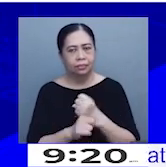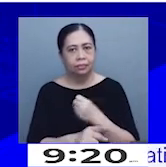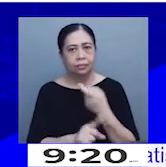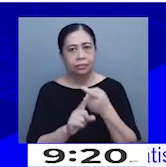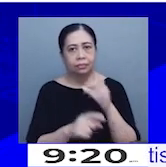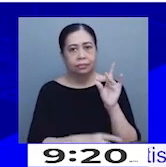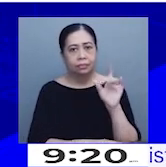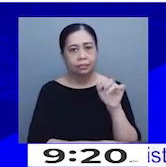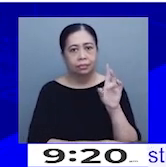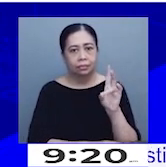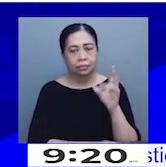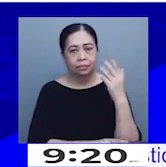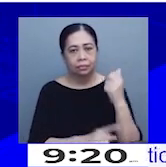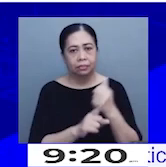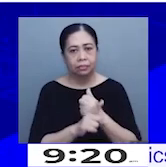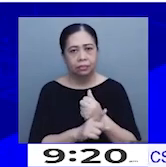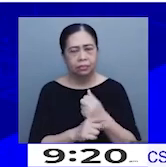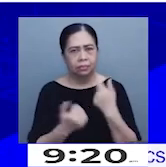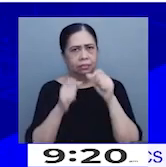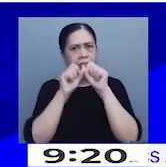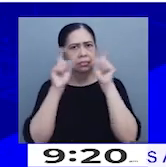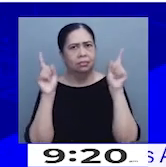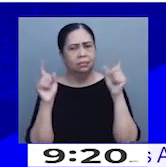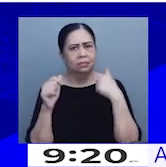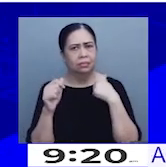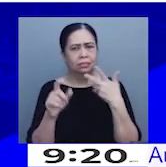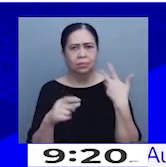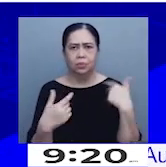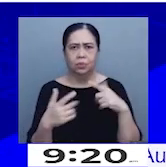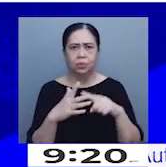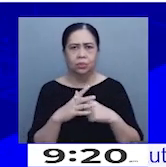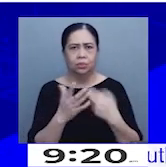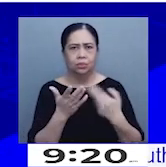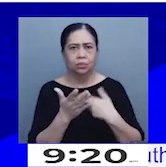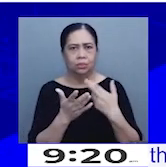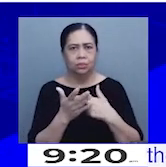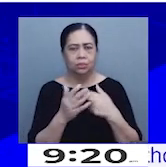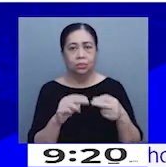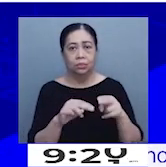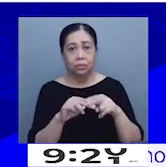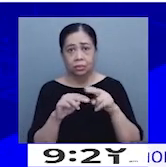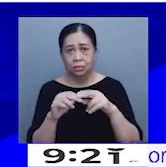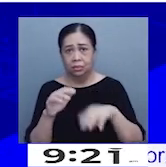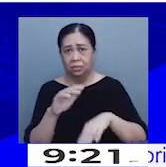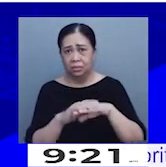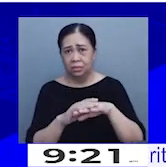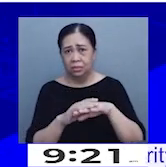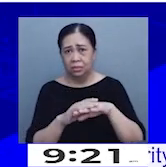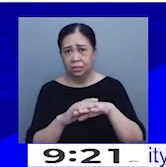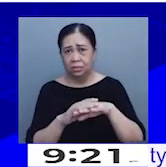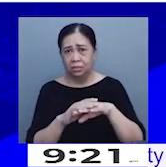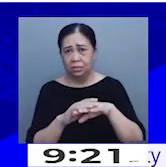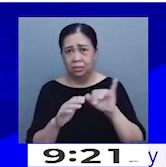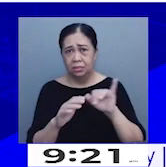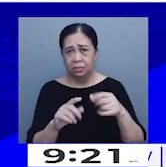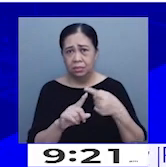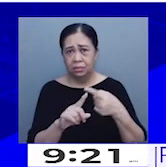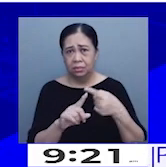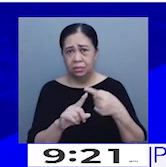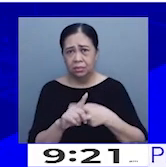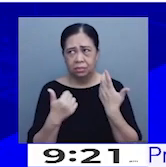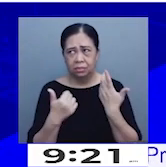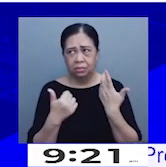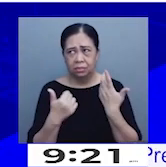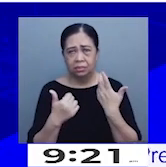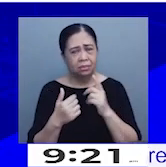.7 in August. And nakakagulat po kasi effective yung rice price ceiling during the month. So I'm genuinely curious